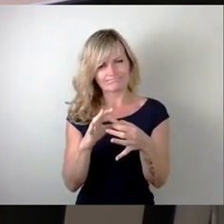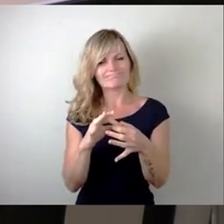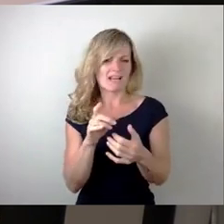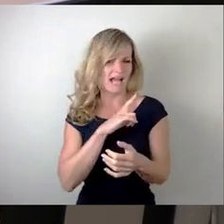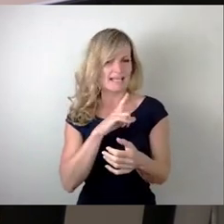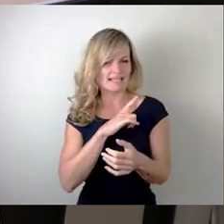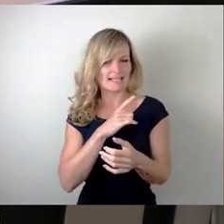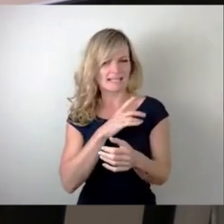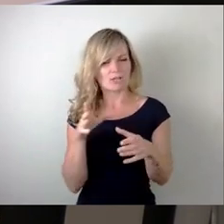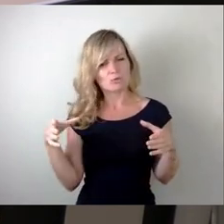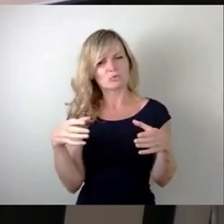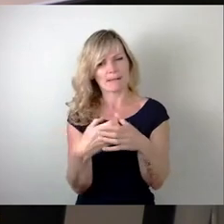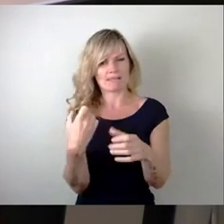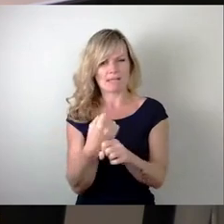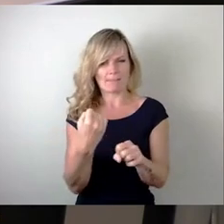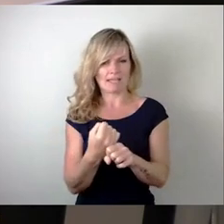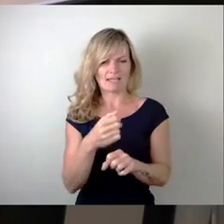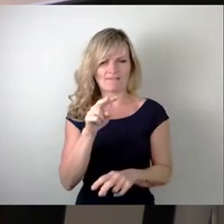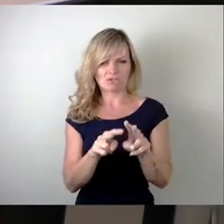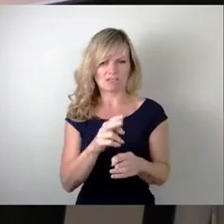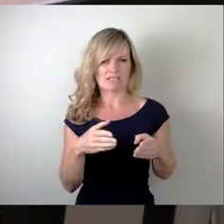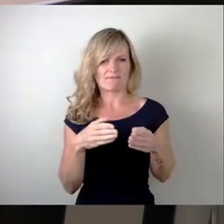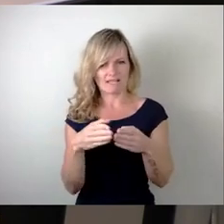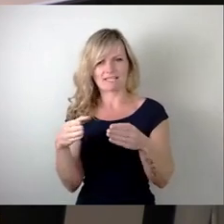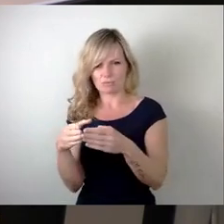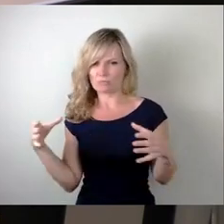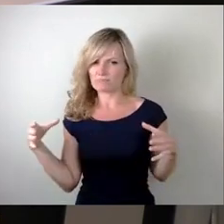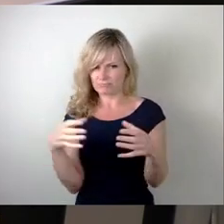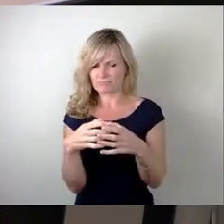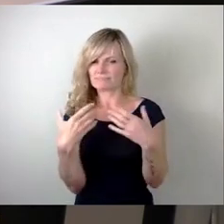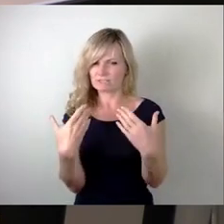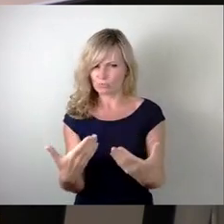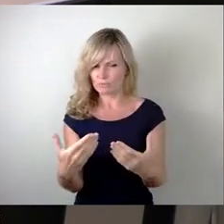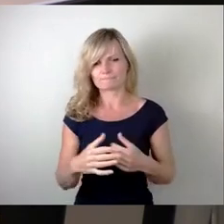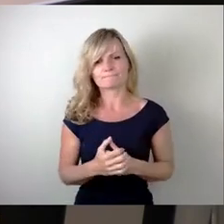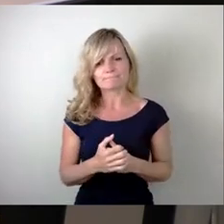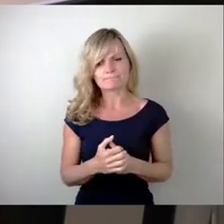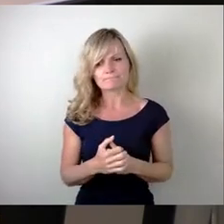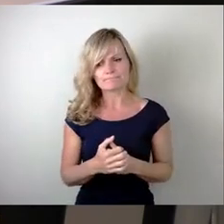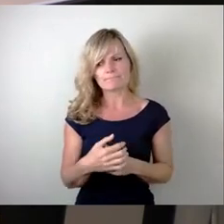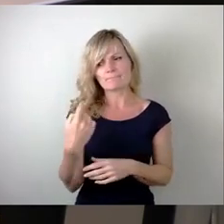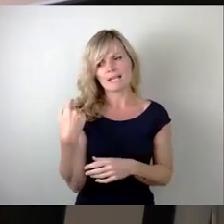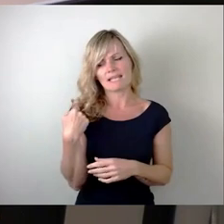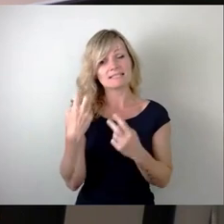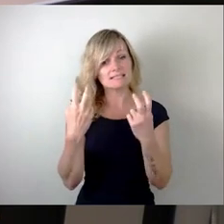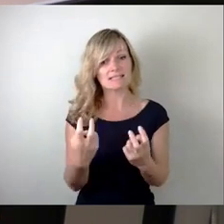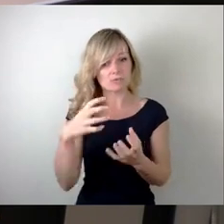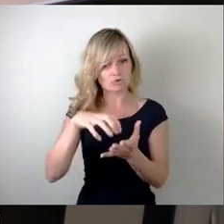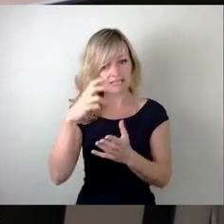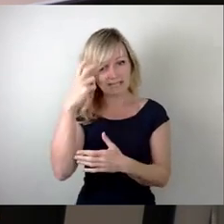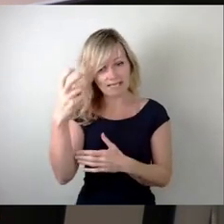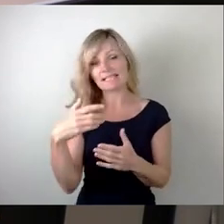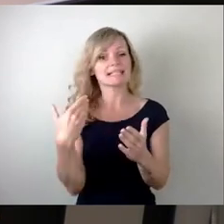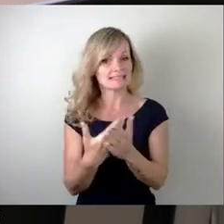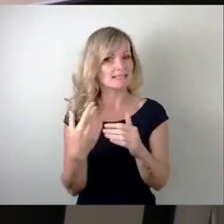Zusammenarbeit geprägt gewesen. Wir haben das Thema hier im Stadtrat in der letzten Sitzung auf der Tagesordnung gehabt und nachdem wir